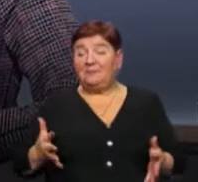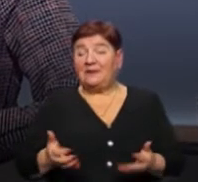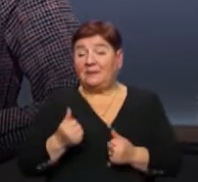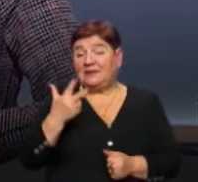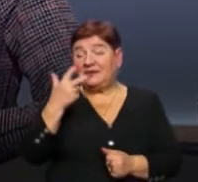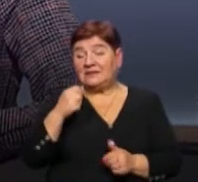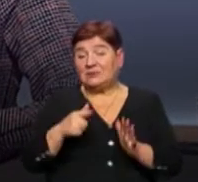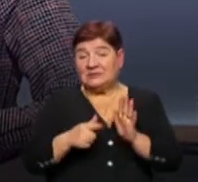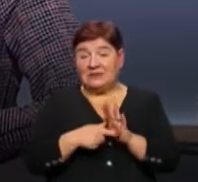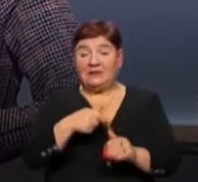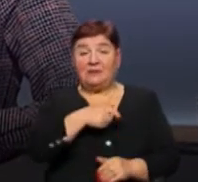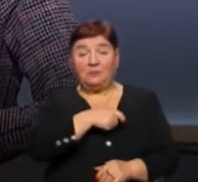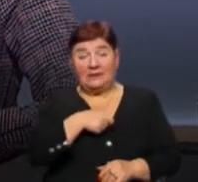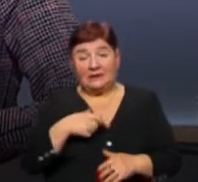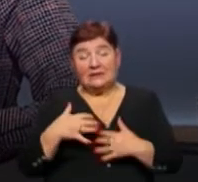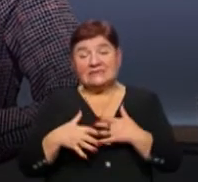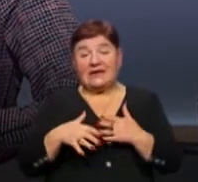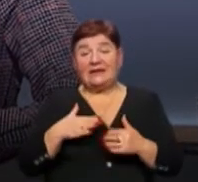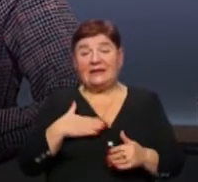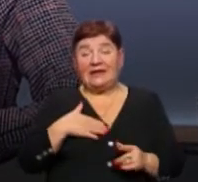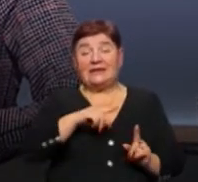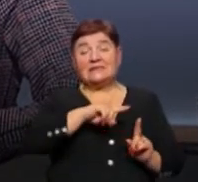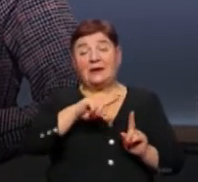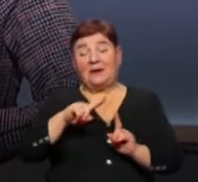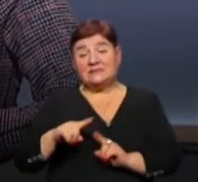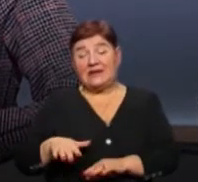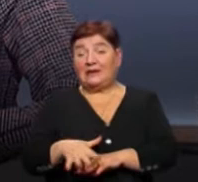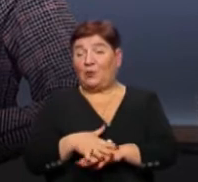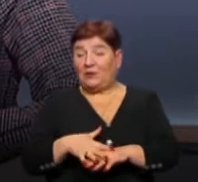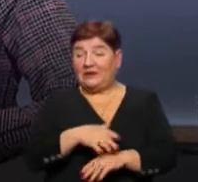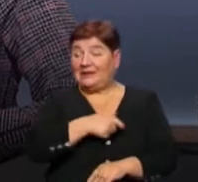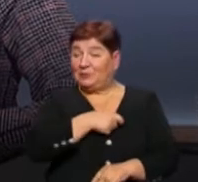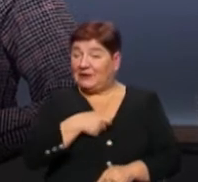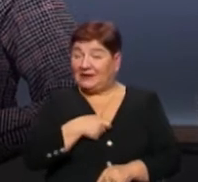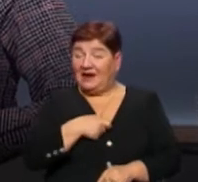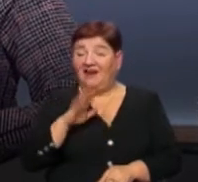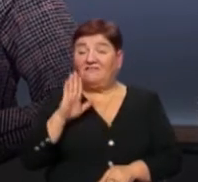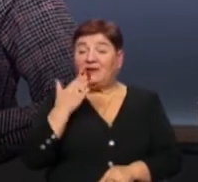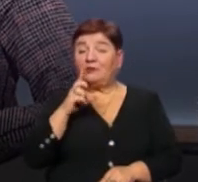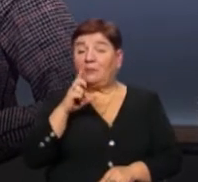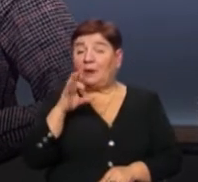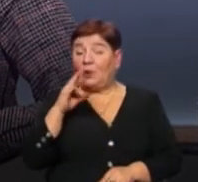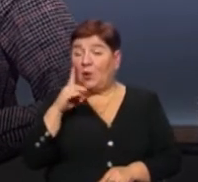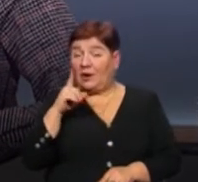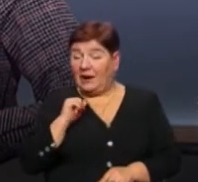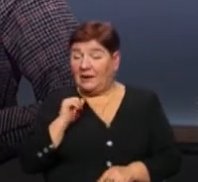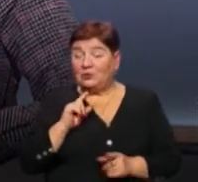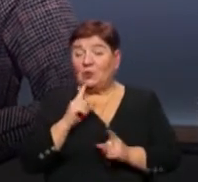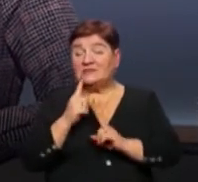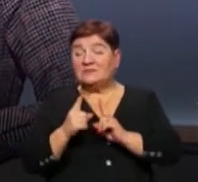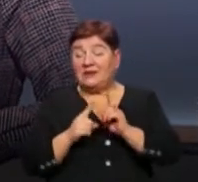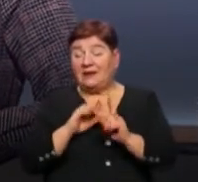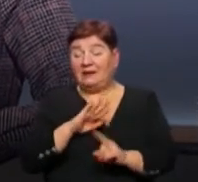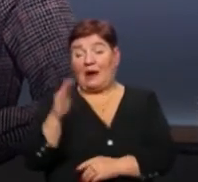307 депутатів, серед них і закарпатські народні обранці. Окрім Віктора Балога, який за зміни до закону про